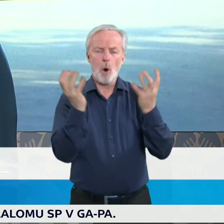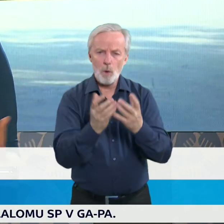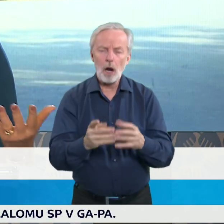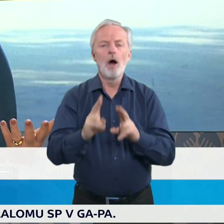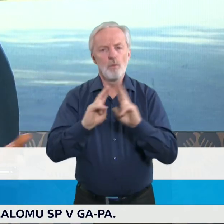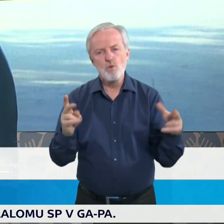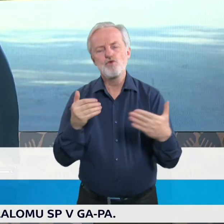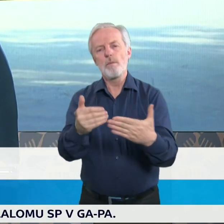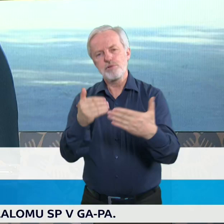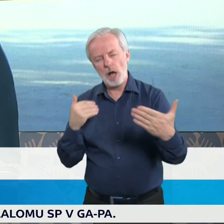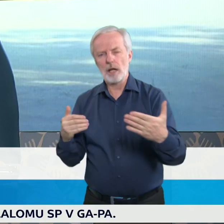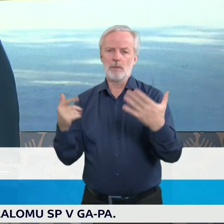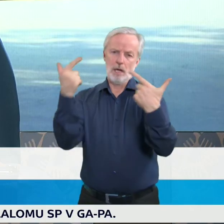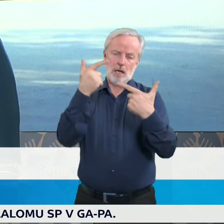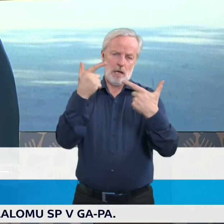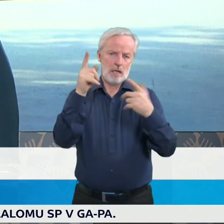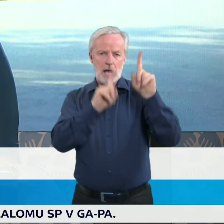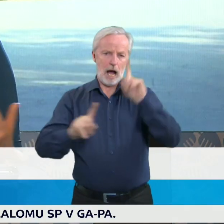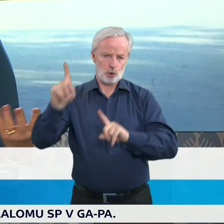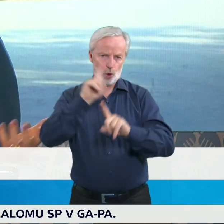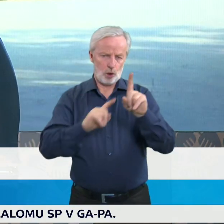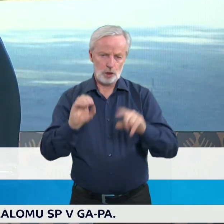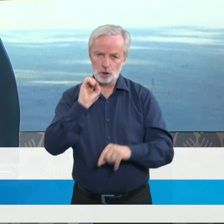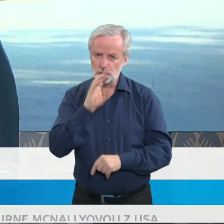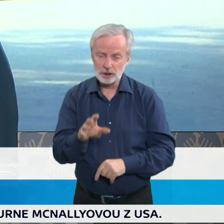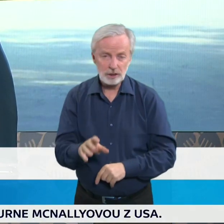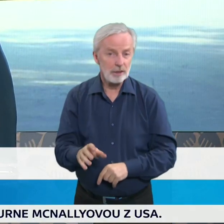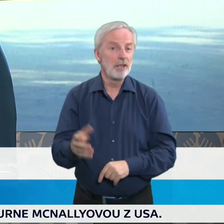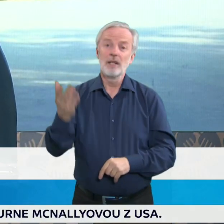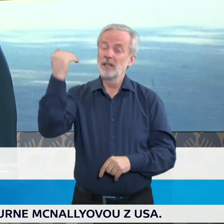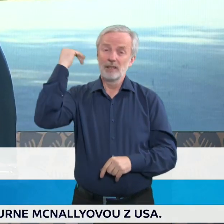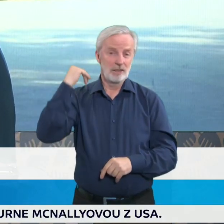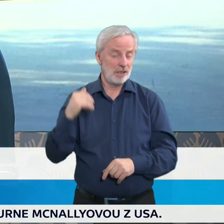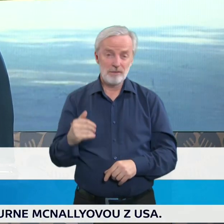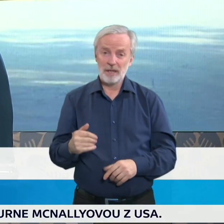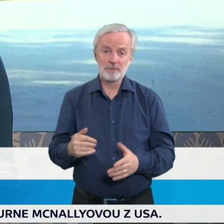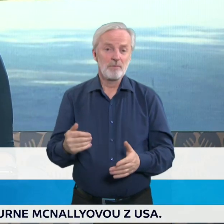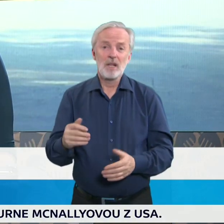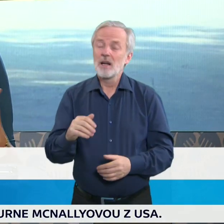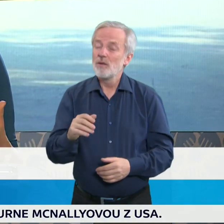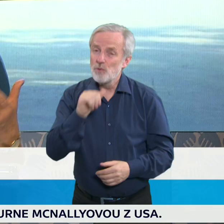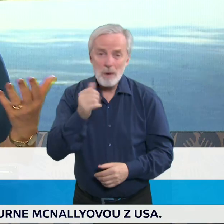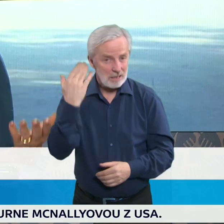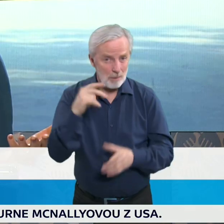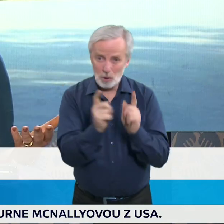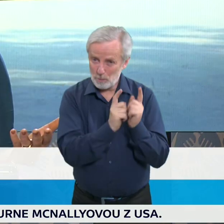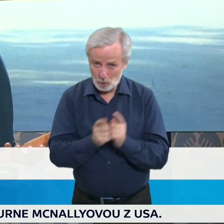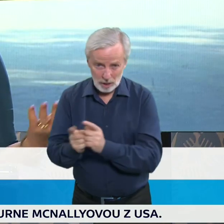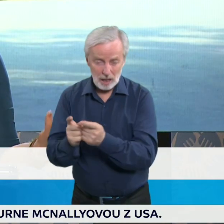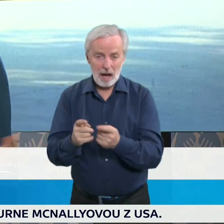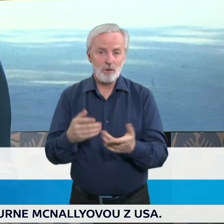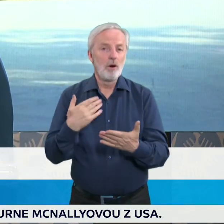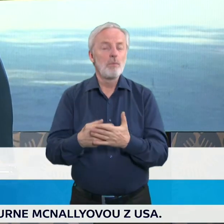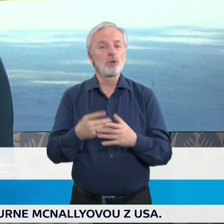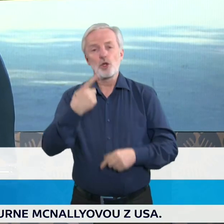vyjádřit. On nebyl původně v tom mezirezortním připomínkovém řízení, protože to bylo vnímáno ministerstvem průmyslu obchodu, že tady roka půl pracovala